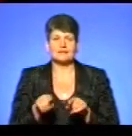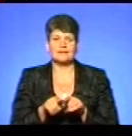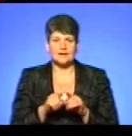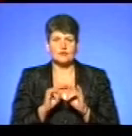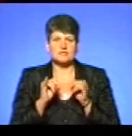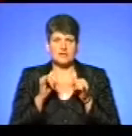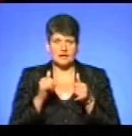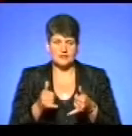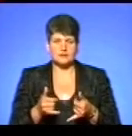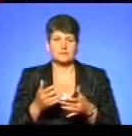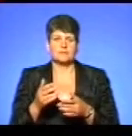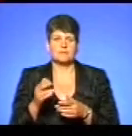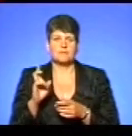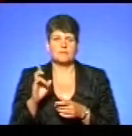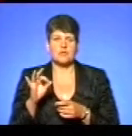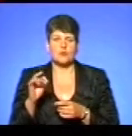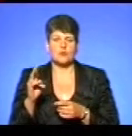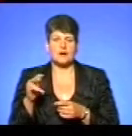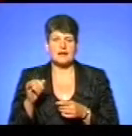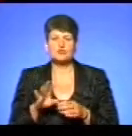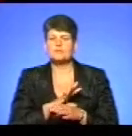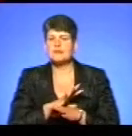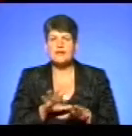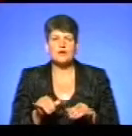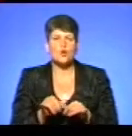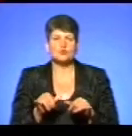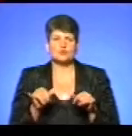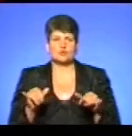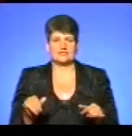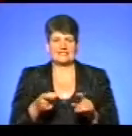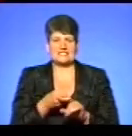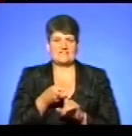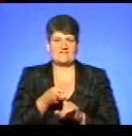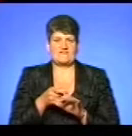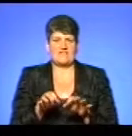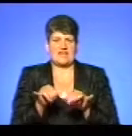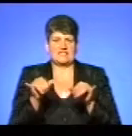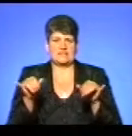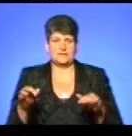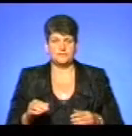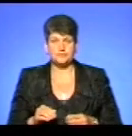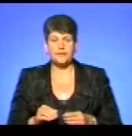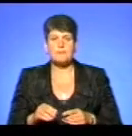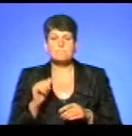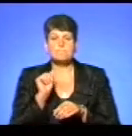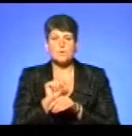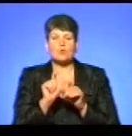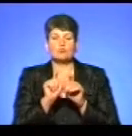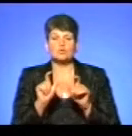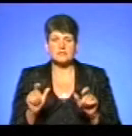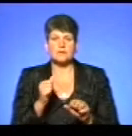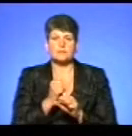півторапроцентним розчином біокліну, щоб не розносити інфекції далі. Блокпости працюють